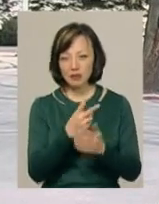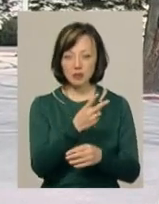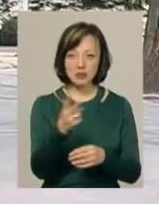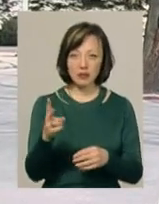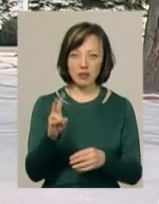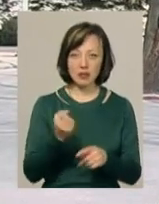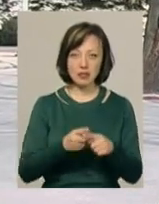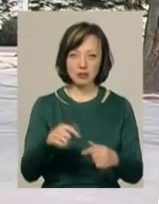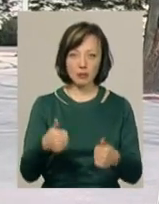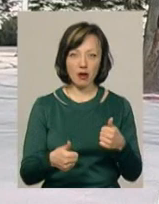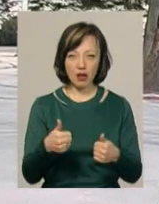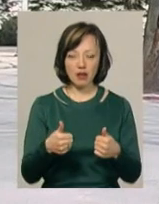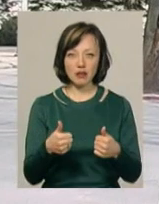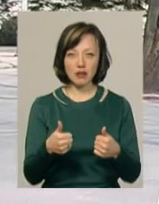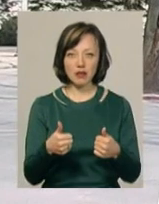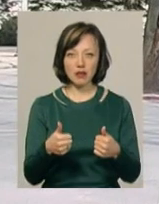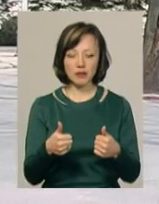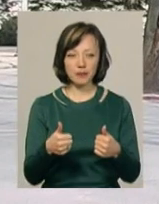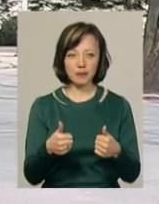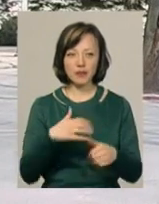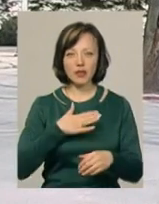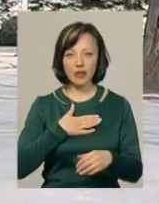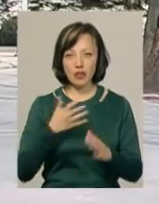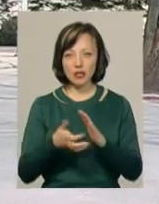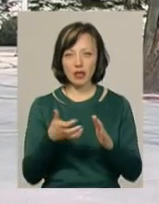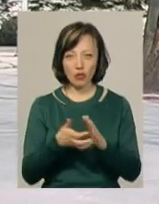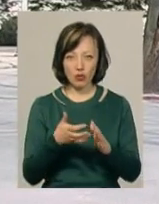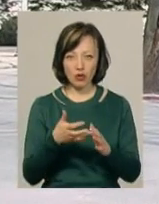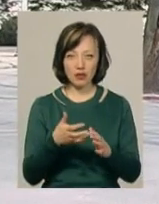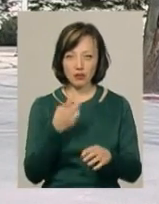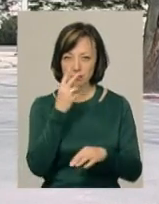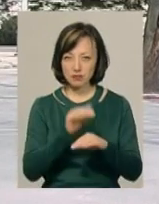цих змаганнях, якісь там наші недоліки».